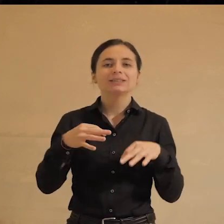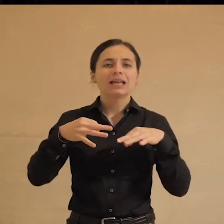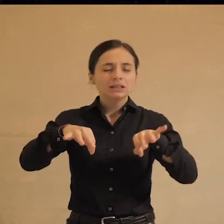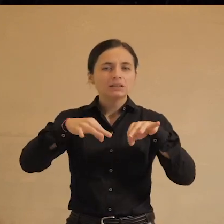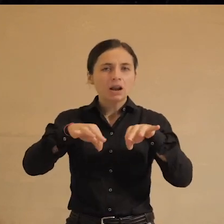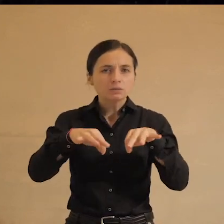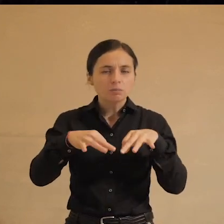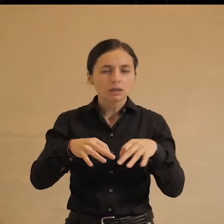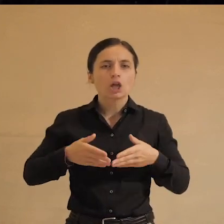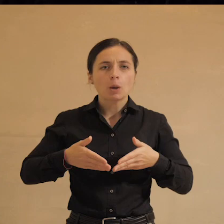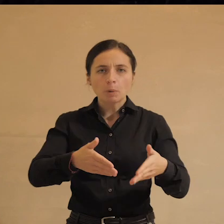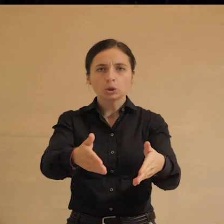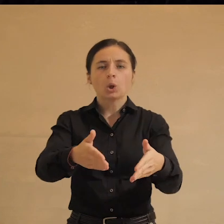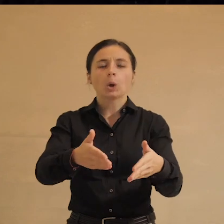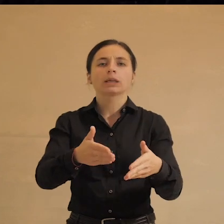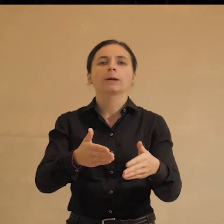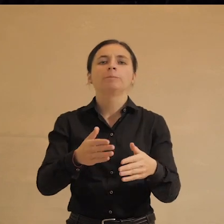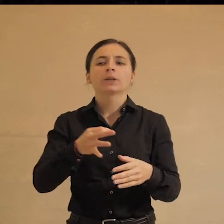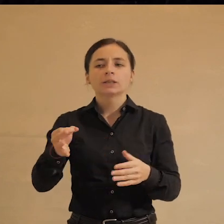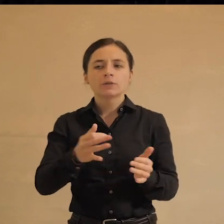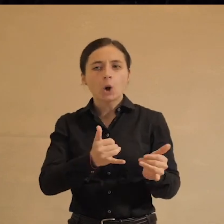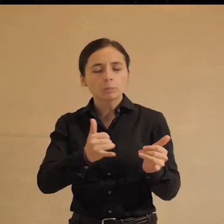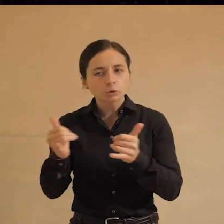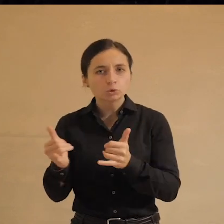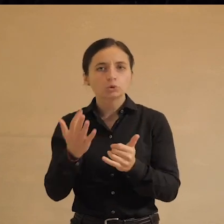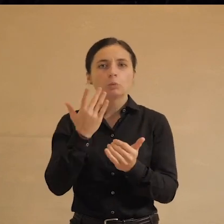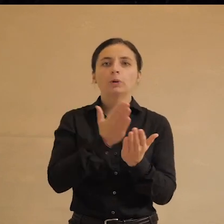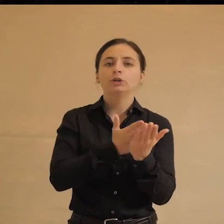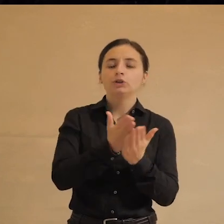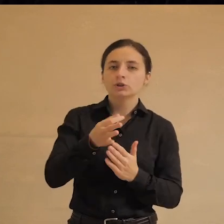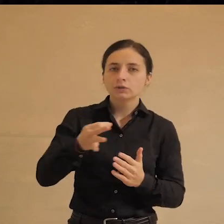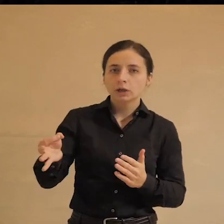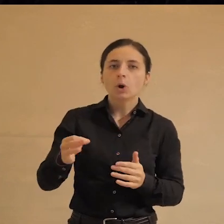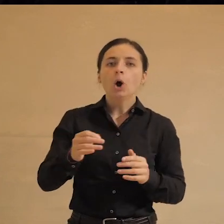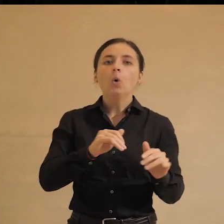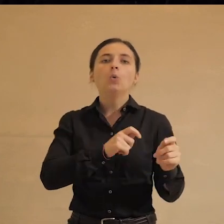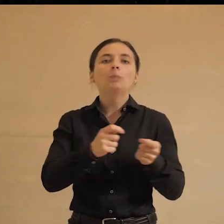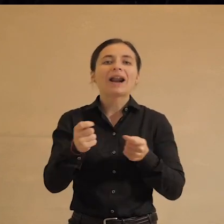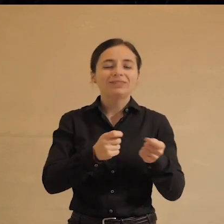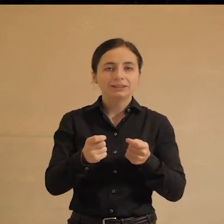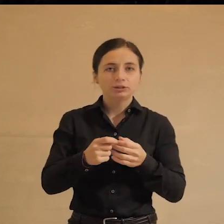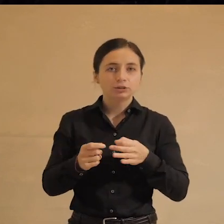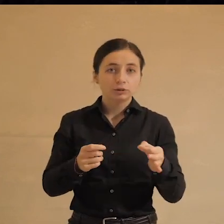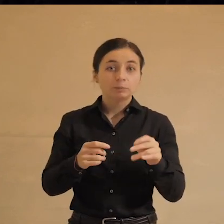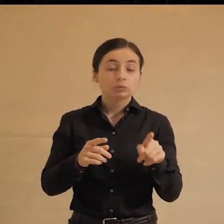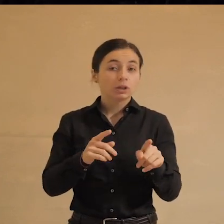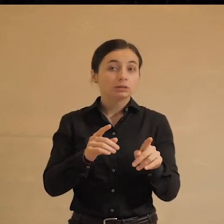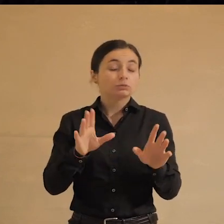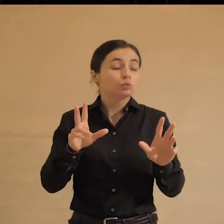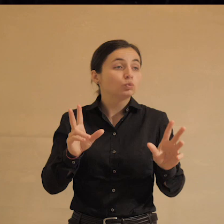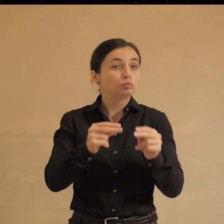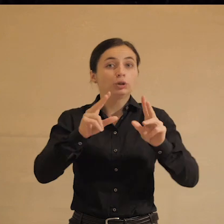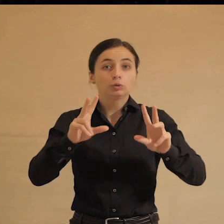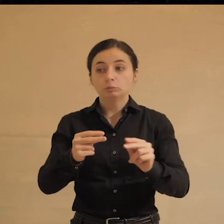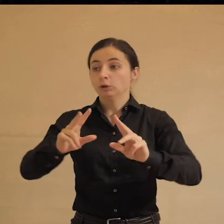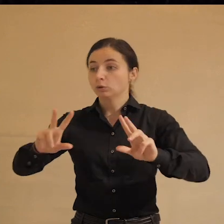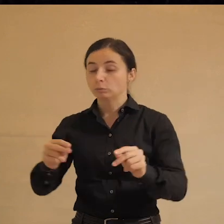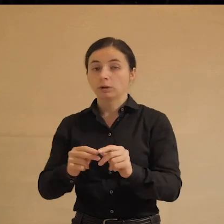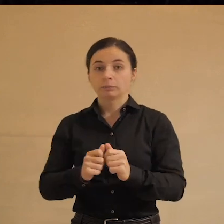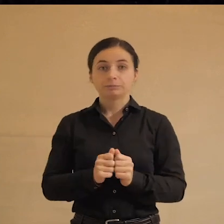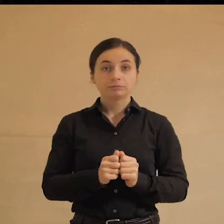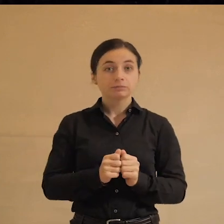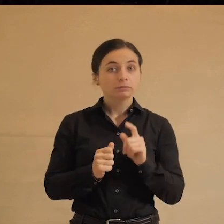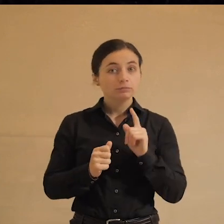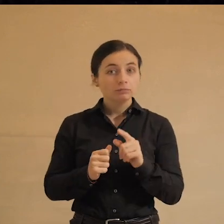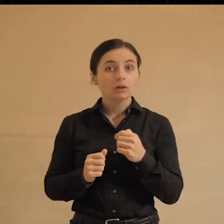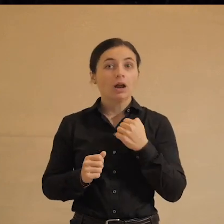потоки, сферу обслуживания, политическую сферу, управленческую сферу. У нас такие выдающиеся успехи или такие зловещие